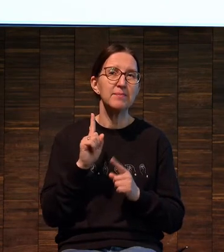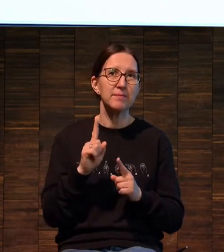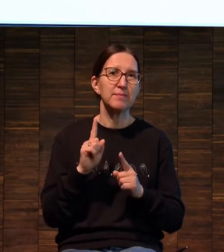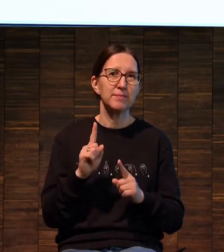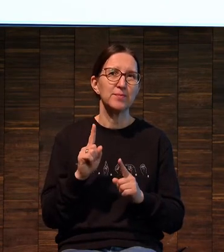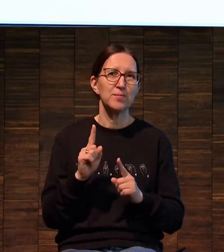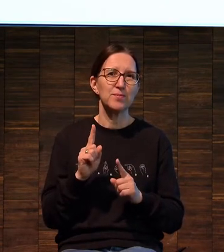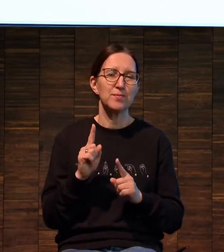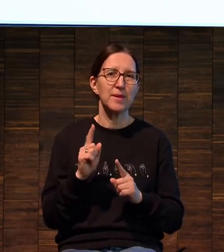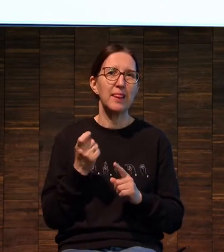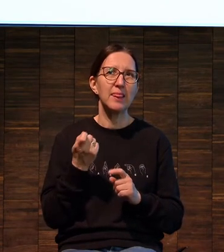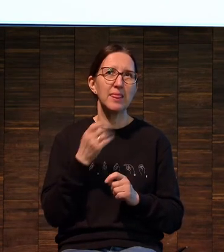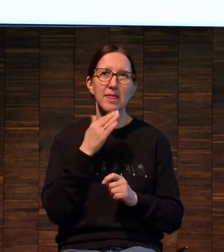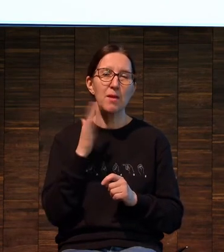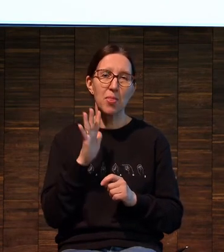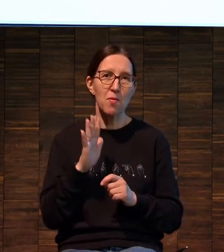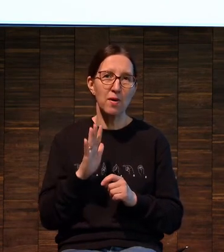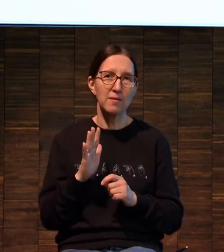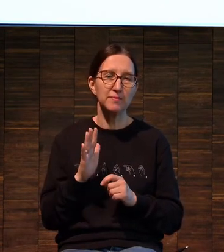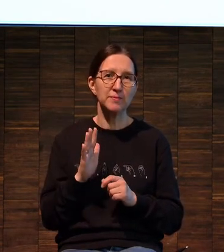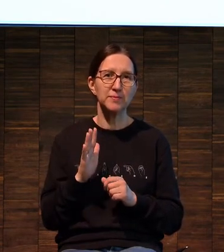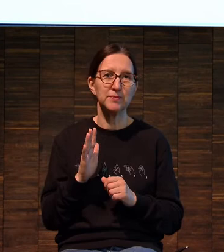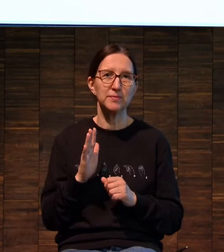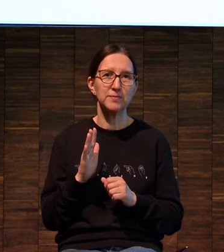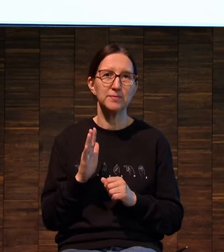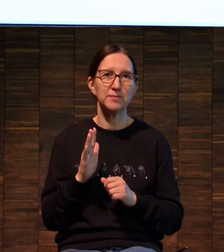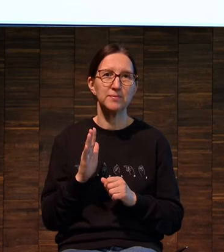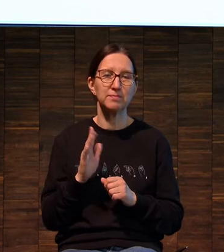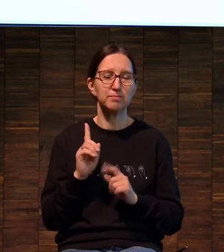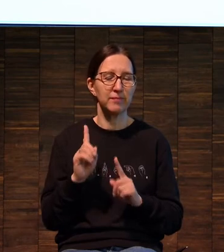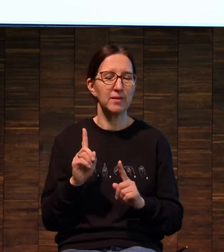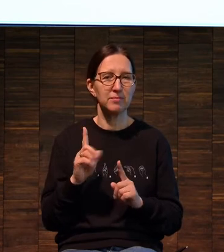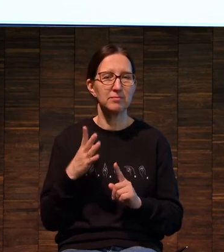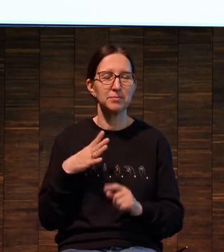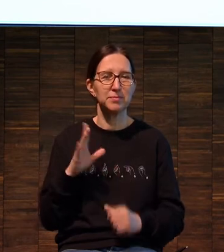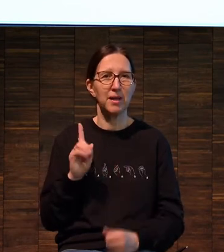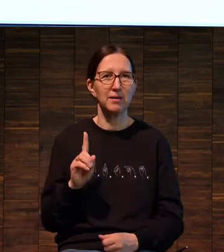И немножечко… Так.